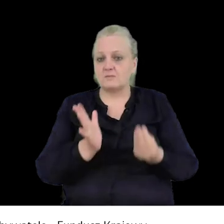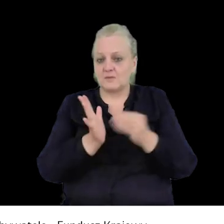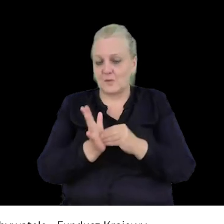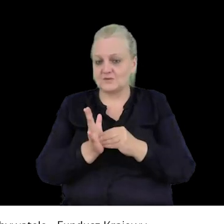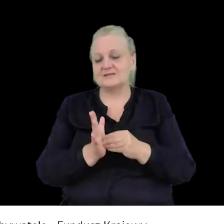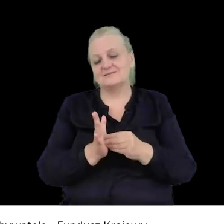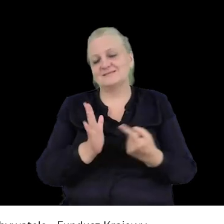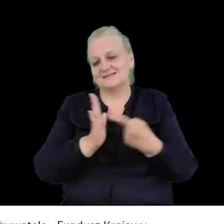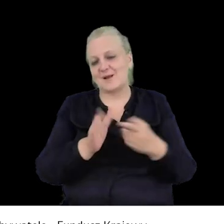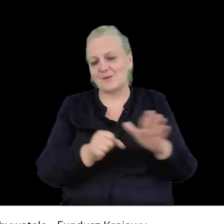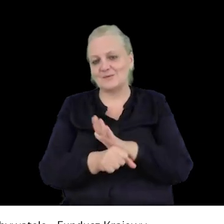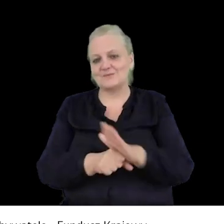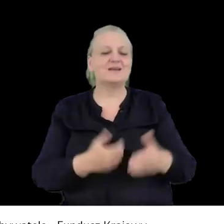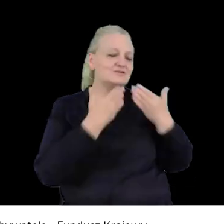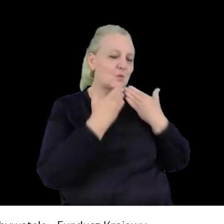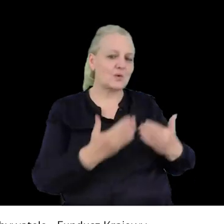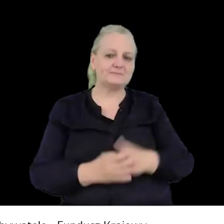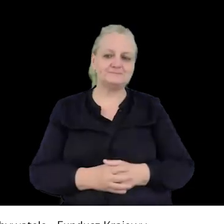uzupełnienia. Dzięki.